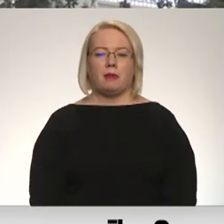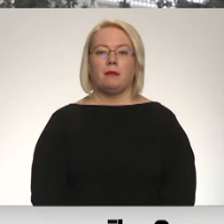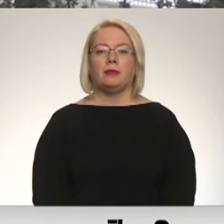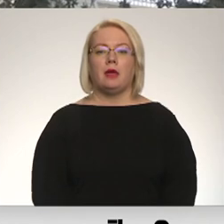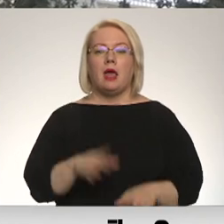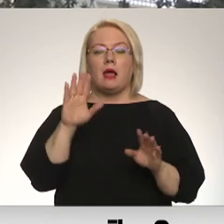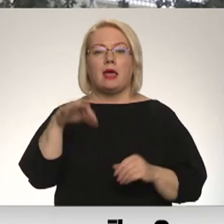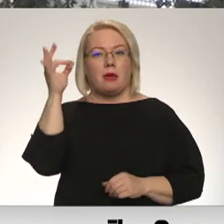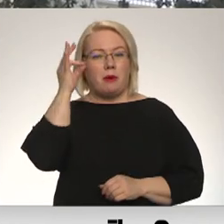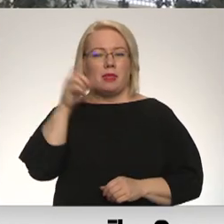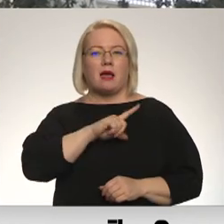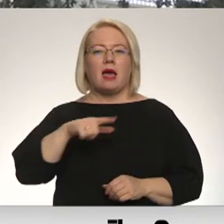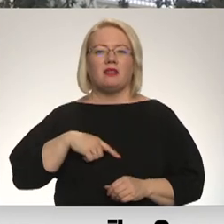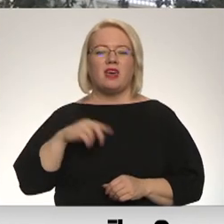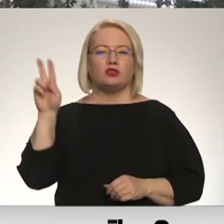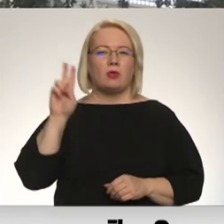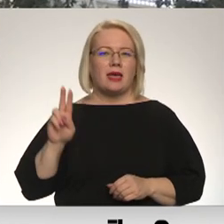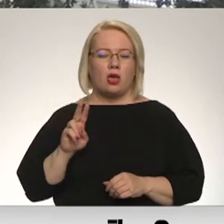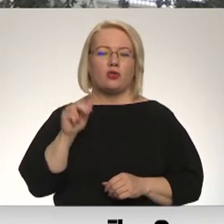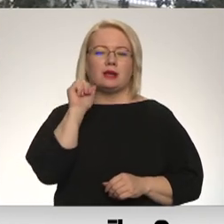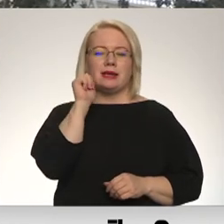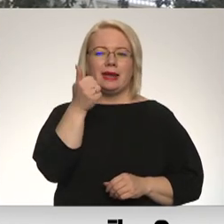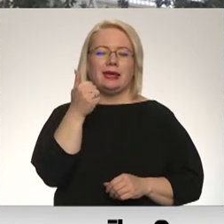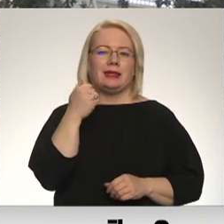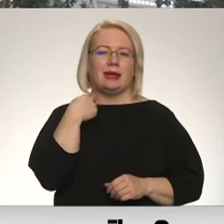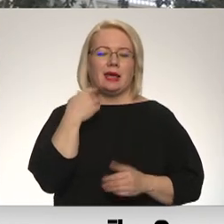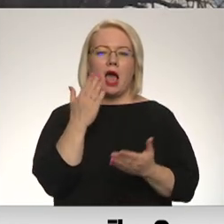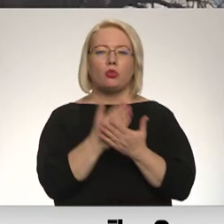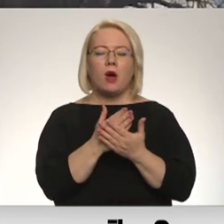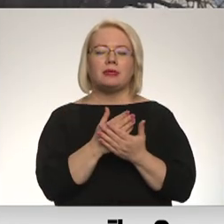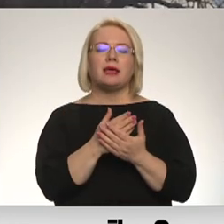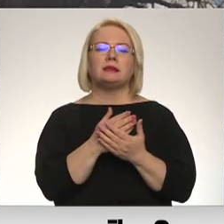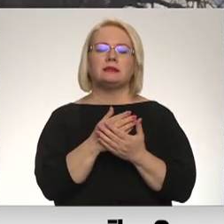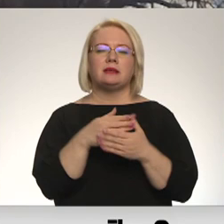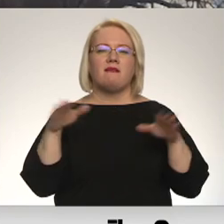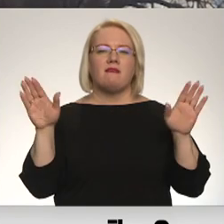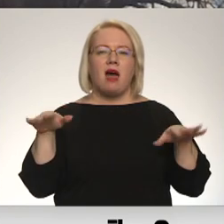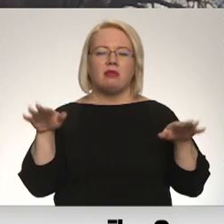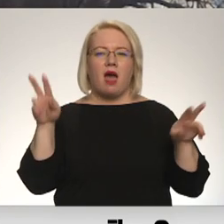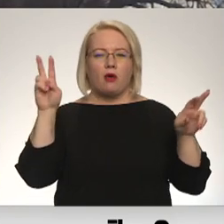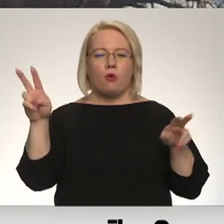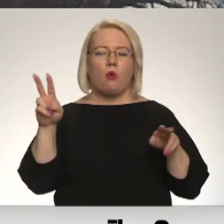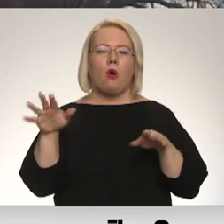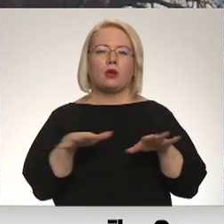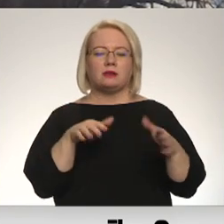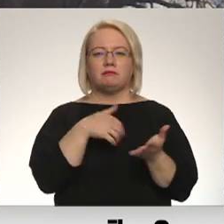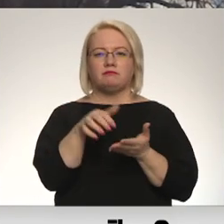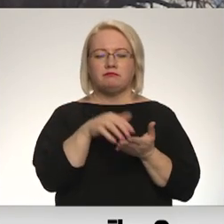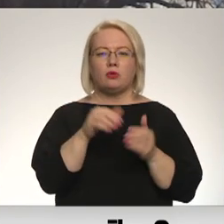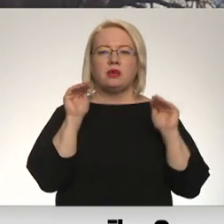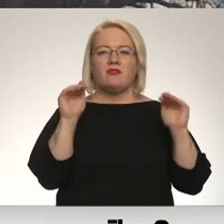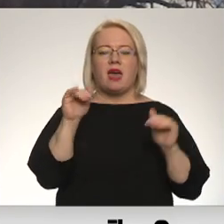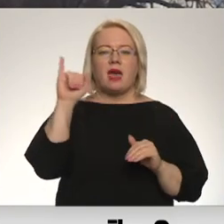Lai pieminētu latviešu leģionārus rīt, Rīgā notiks Daugavas vanaga organizēts gājiens no svētā Jāņa baznīcas līdz brīvības